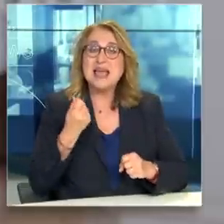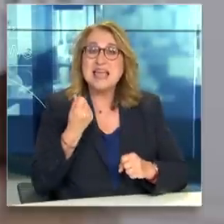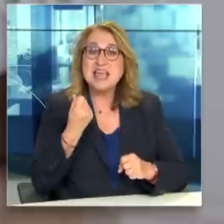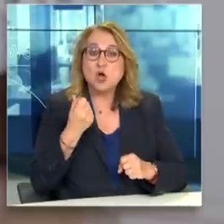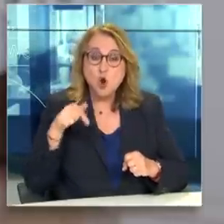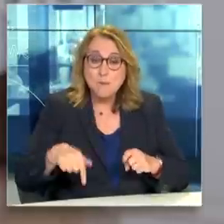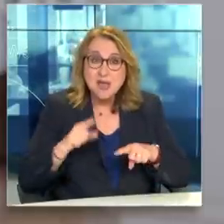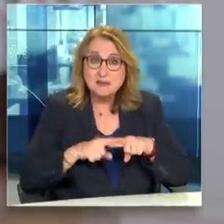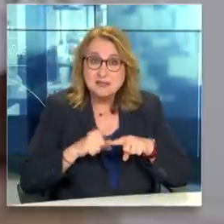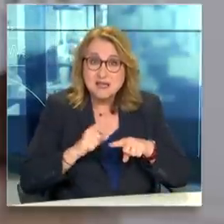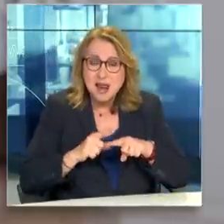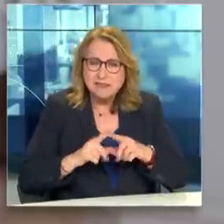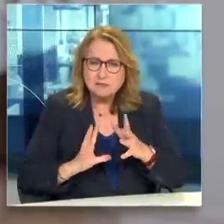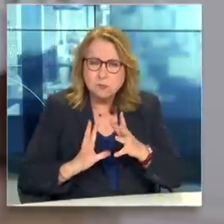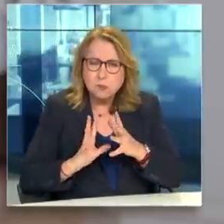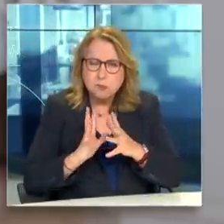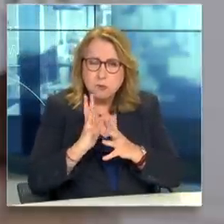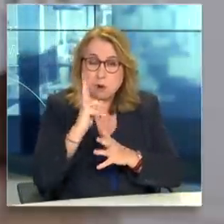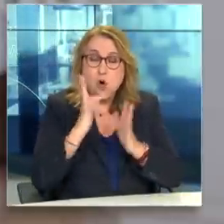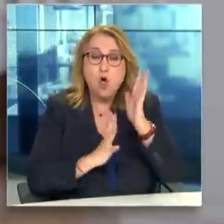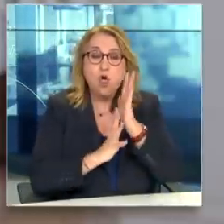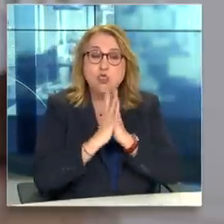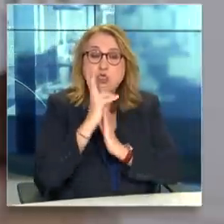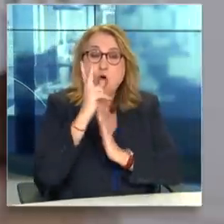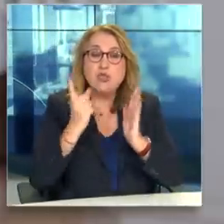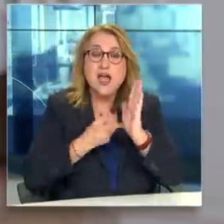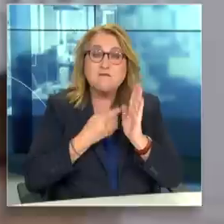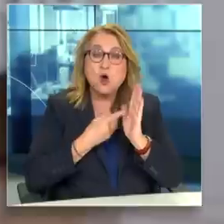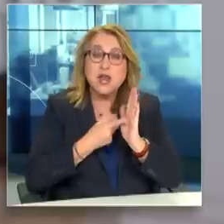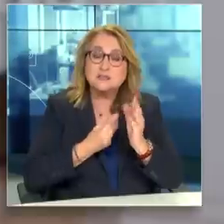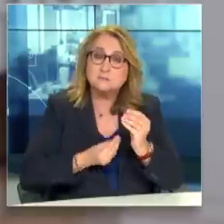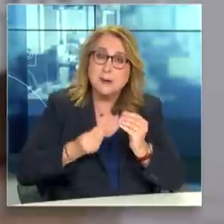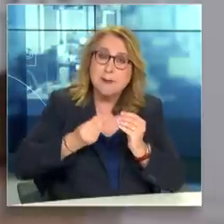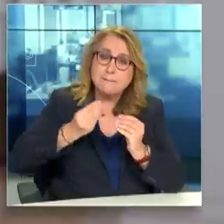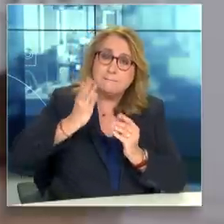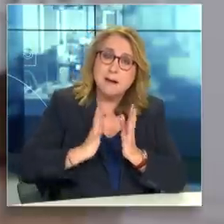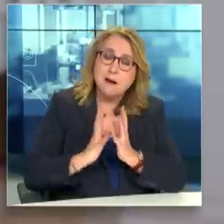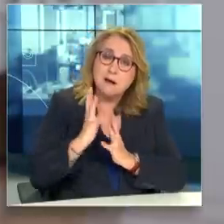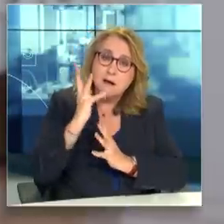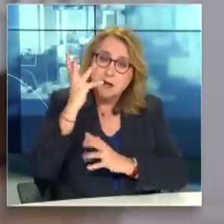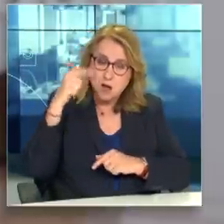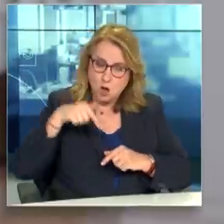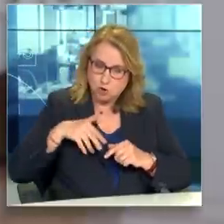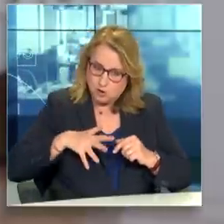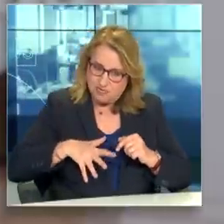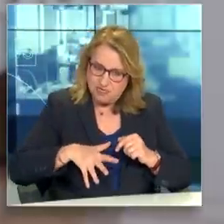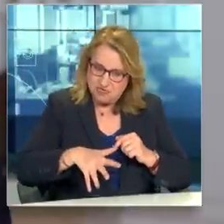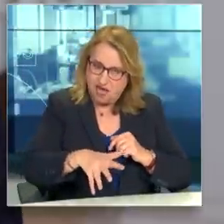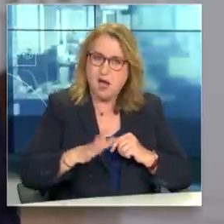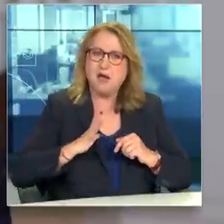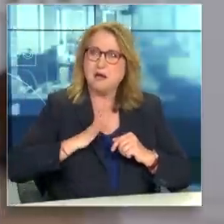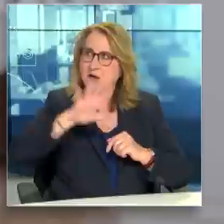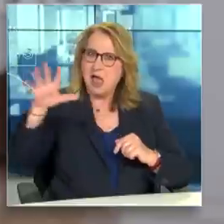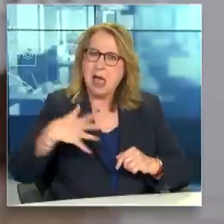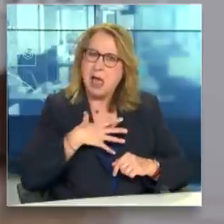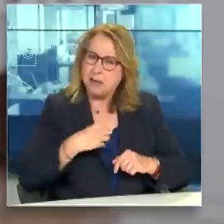Ώστε η χώρα να βρίσκεται σήμερα πολύ κοντά στην ανάκτηση της επενδυτικής βαθμίδας. Εξέλιξη που με τη σειρά